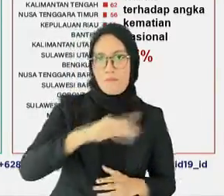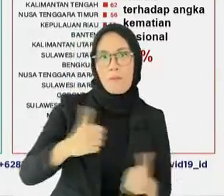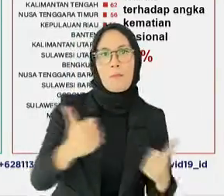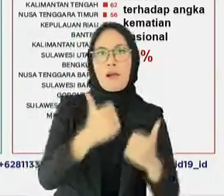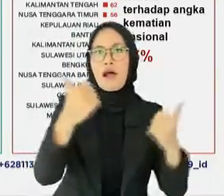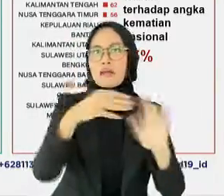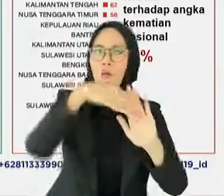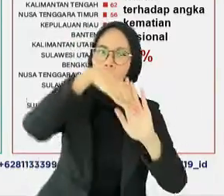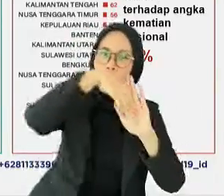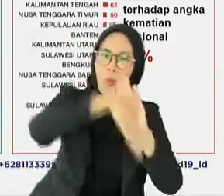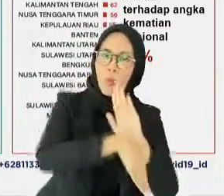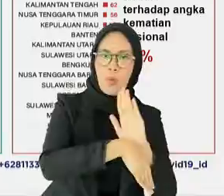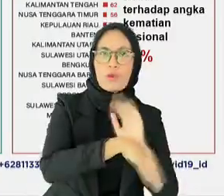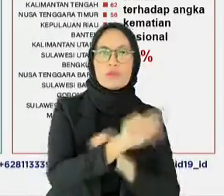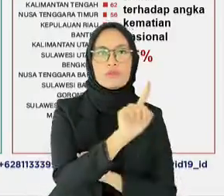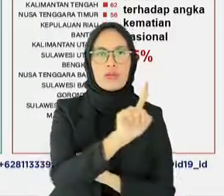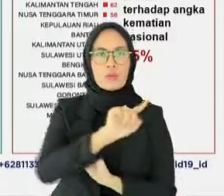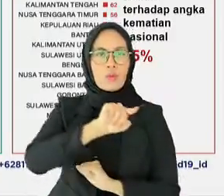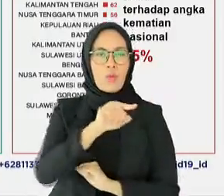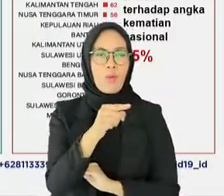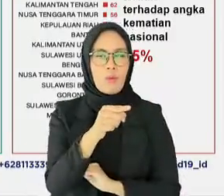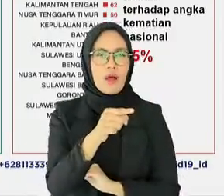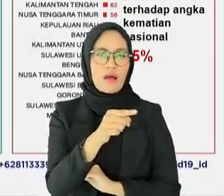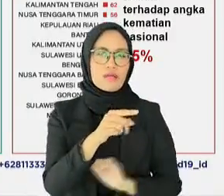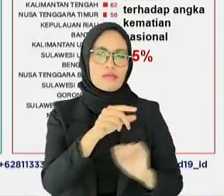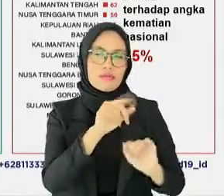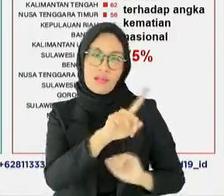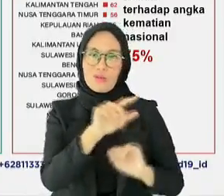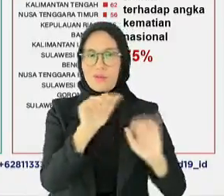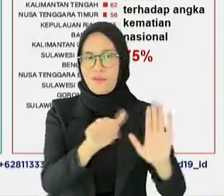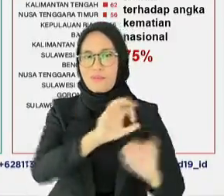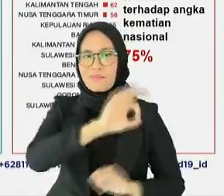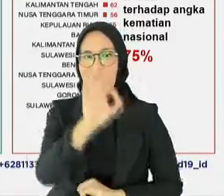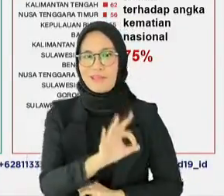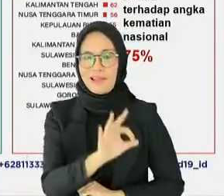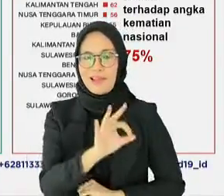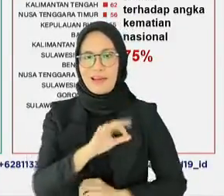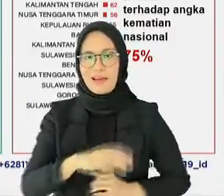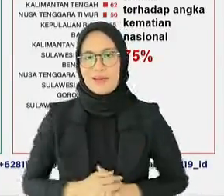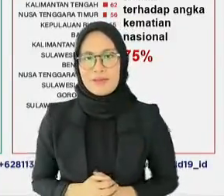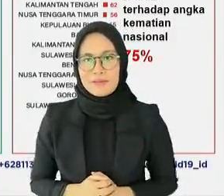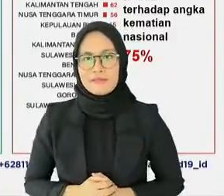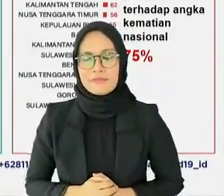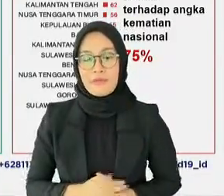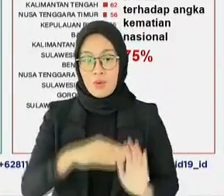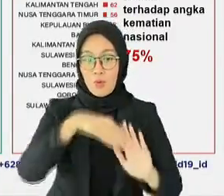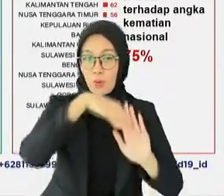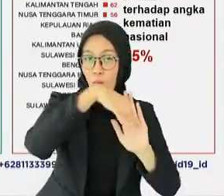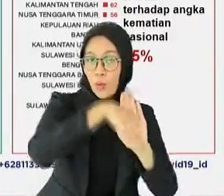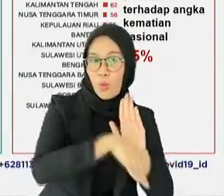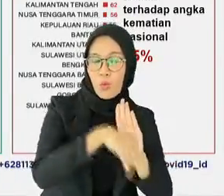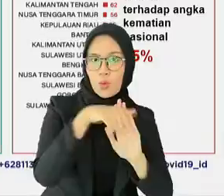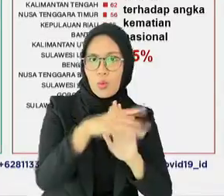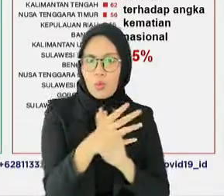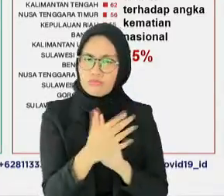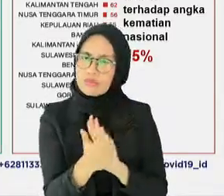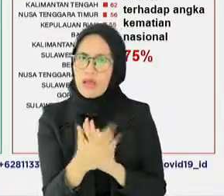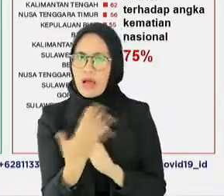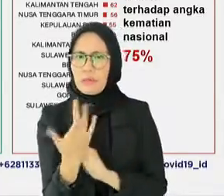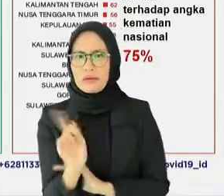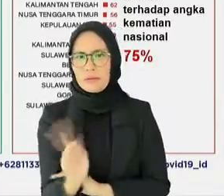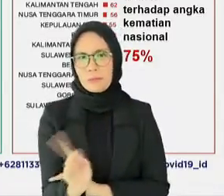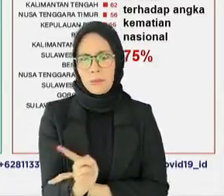hingga 1,16 persen. Penurunan persentase kasus aktif nasional ini